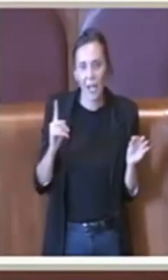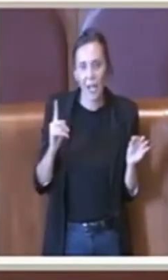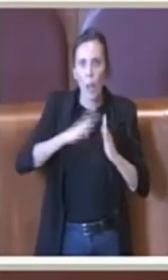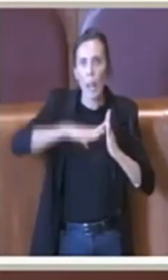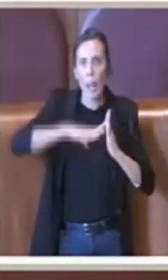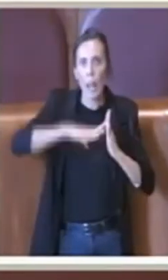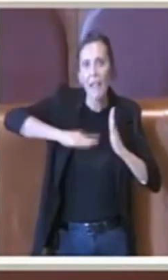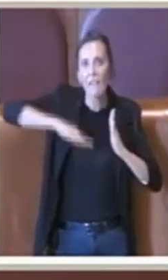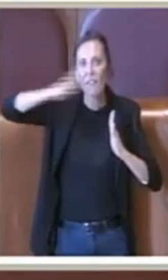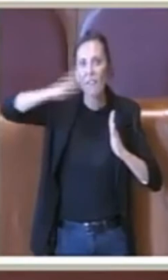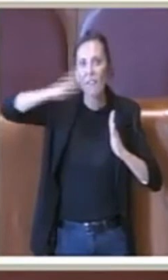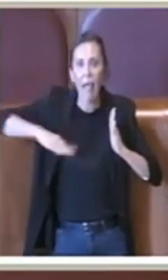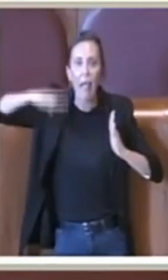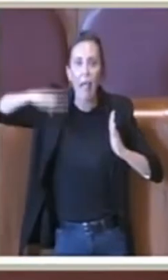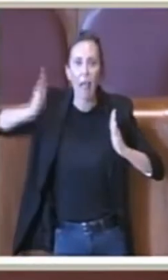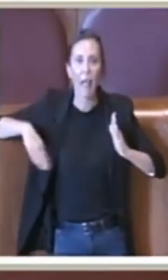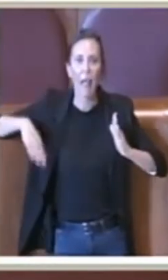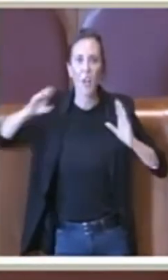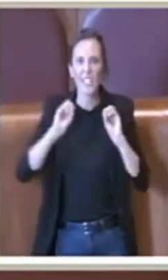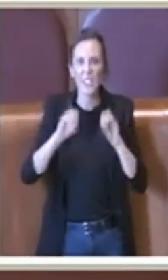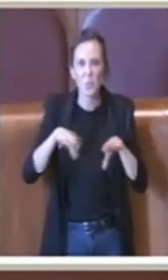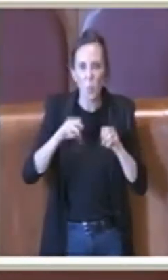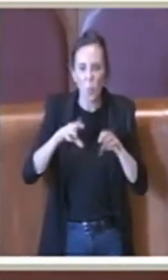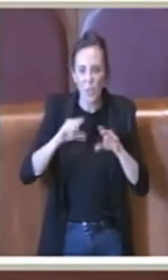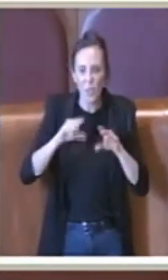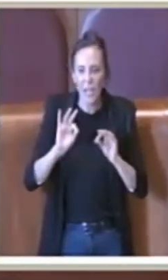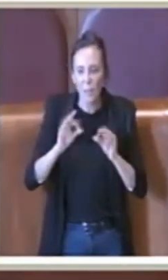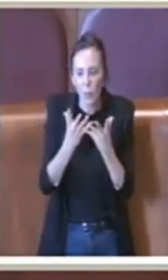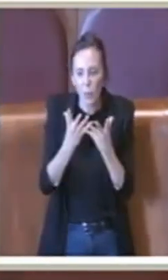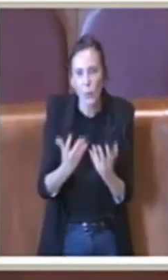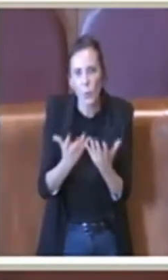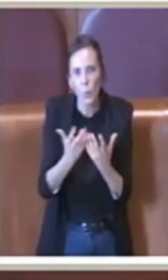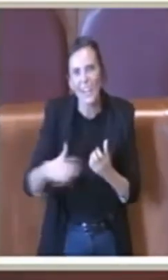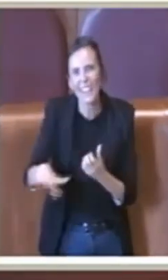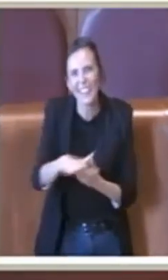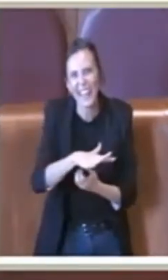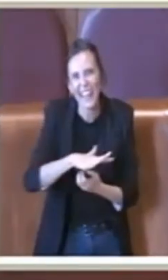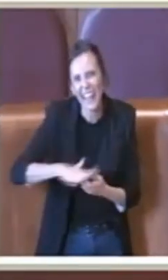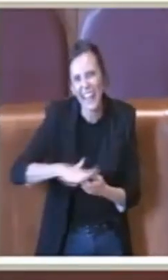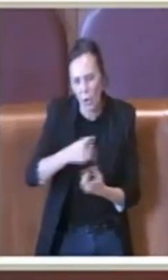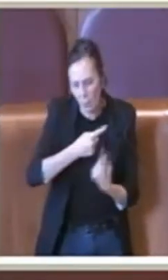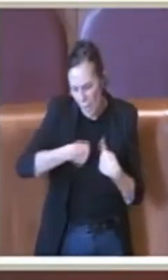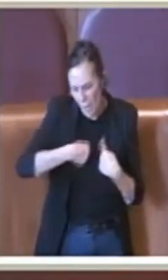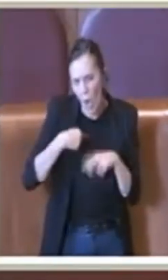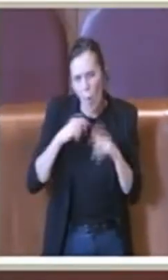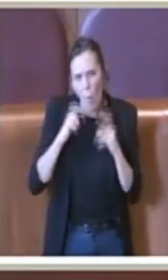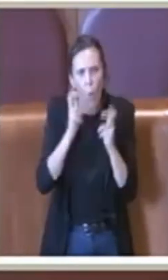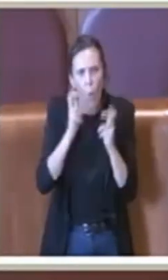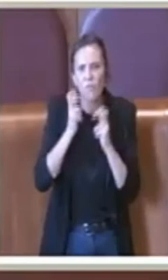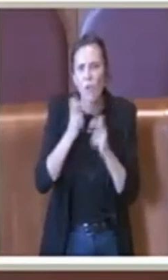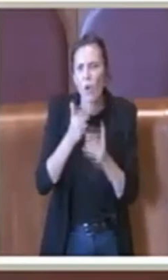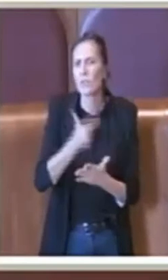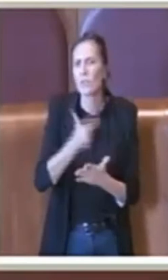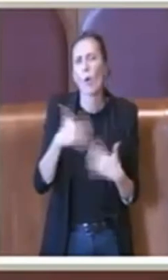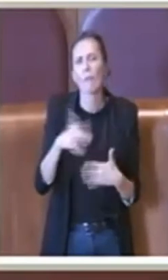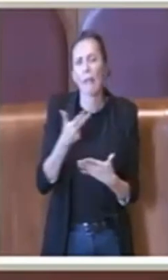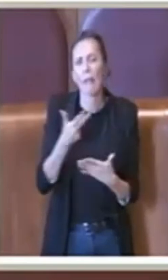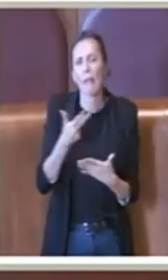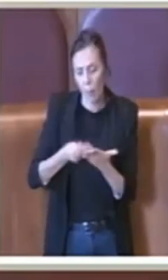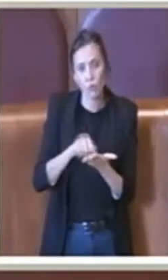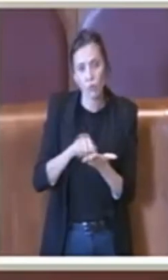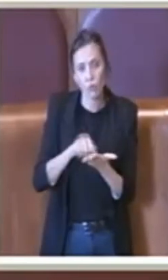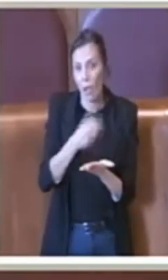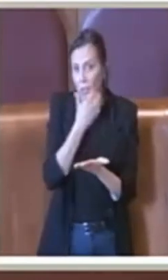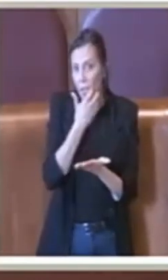inquinanti nel territorio di Malagrotta, perciò uno sforzo importante su un progetto importante che i